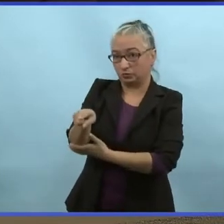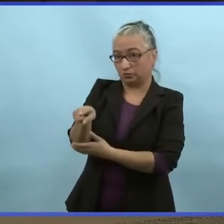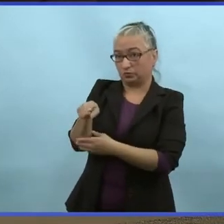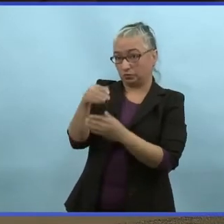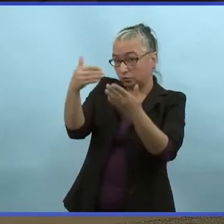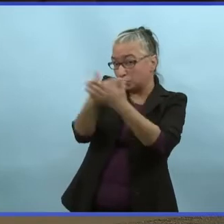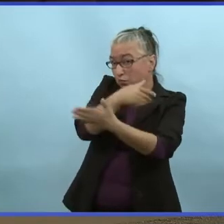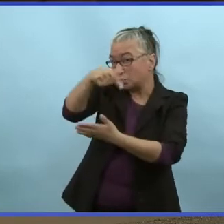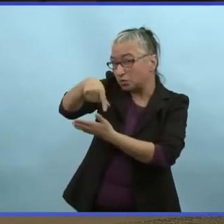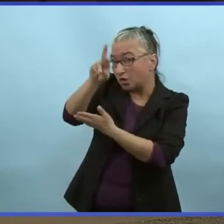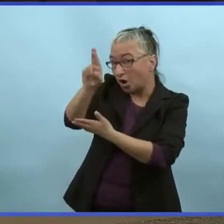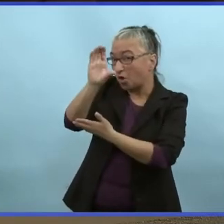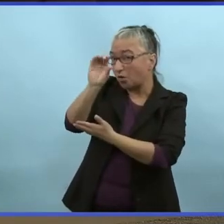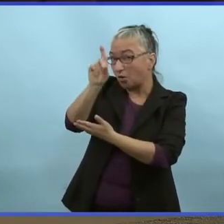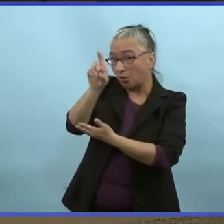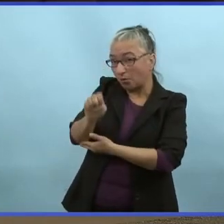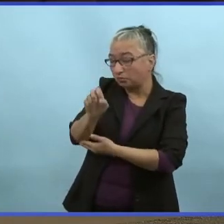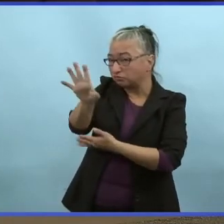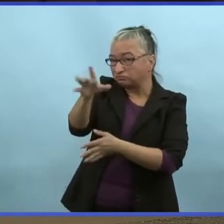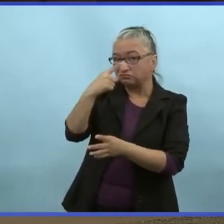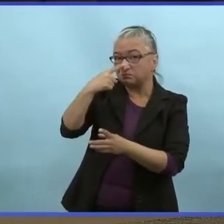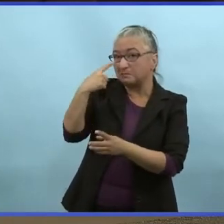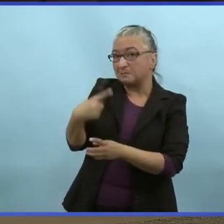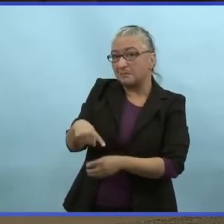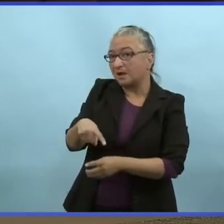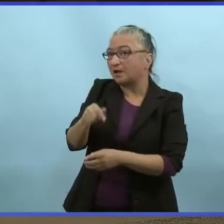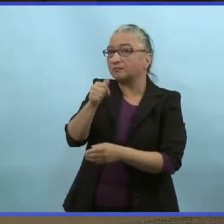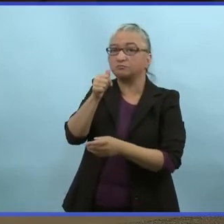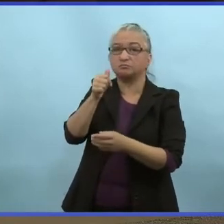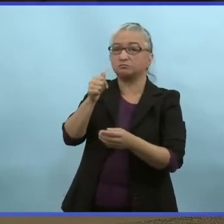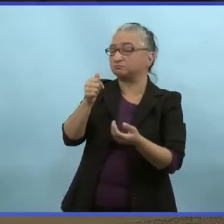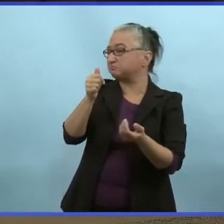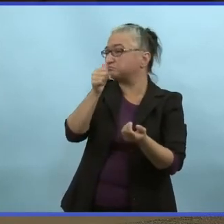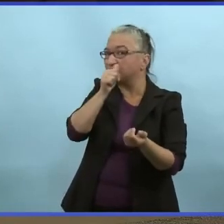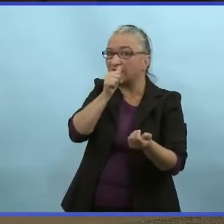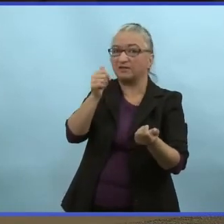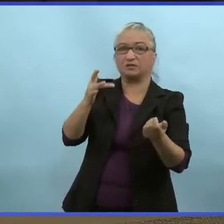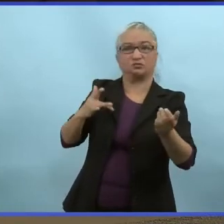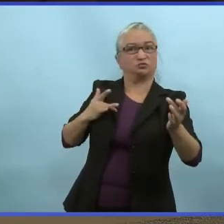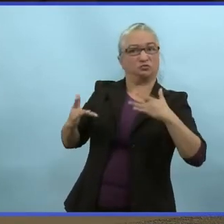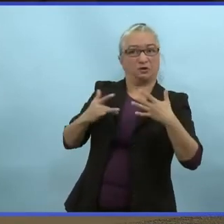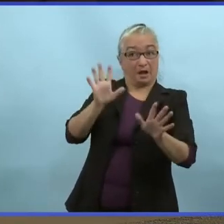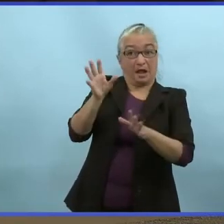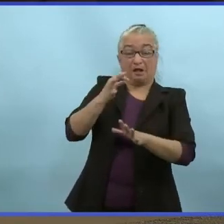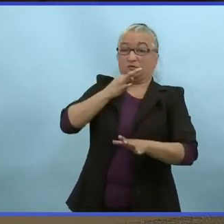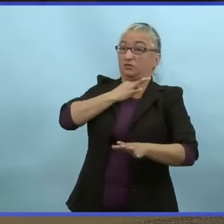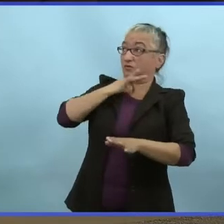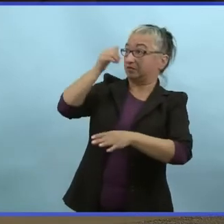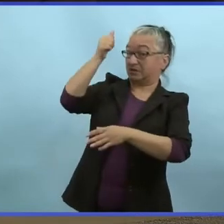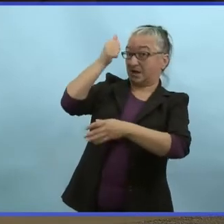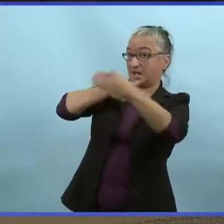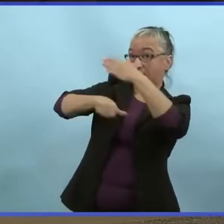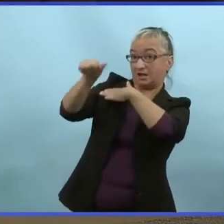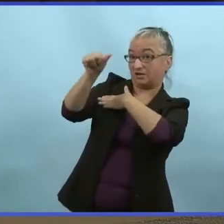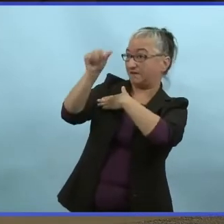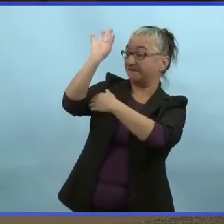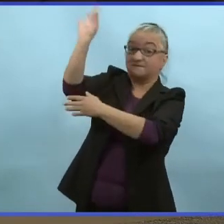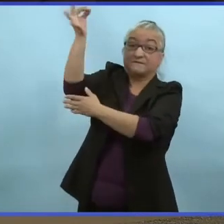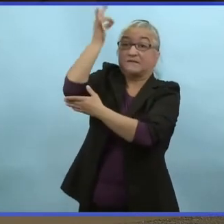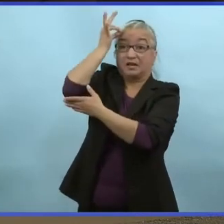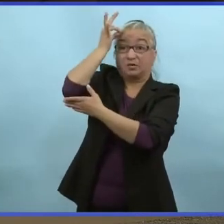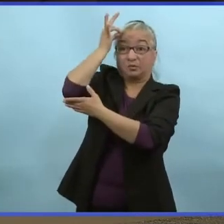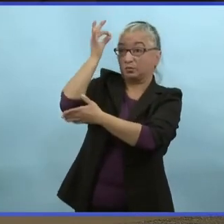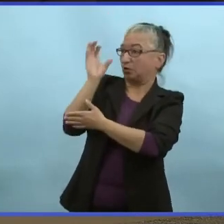Je veux revenir au nouveau code QR. Est-ce qu'on peut parler des inquiétudes au niveau des renseignements personnels